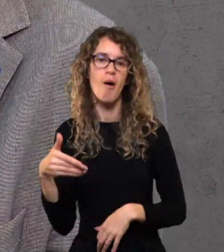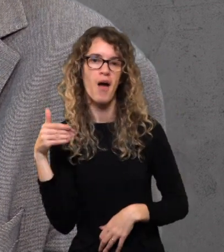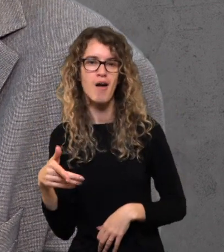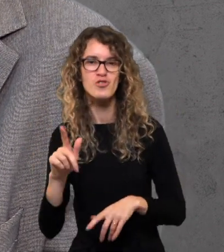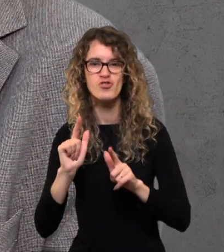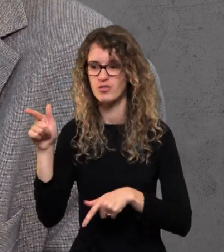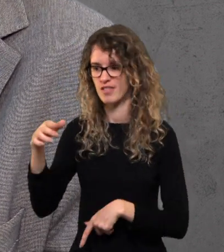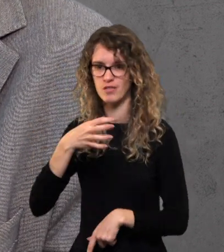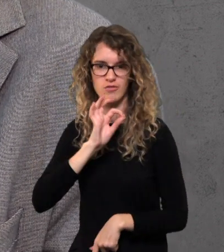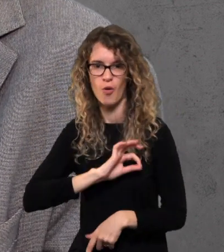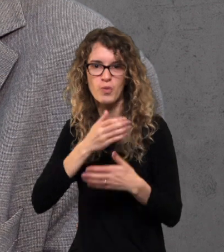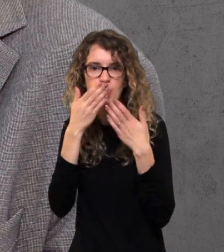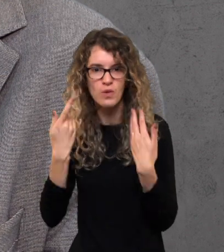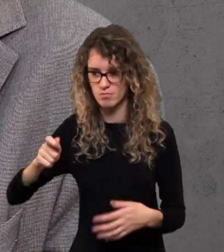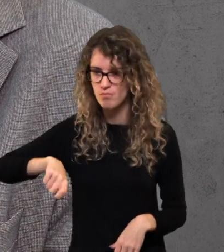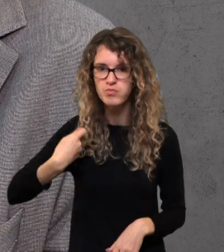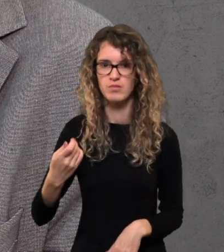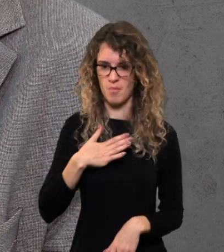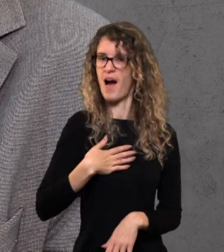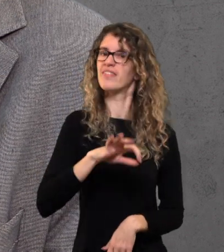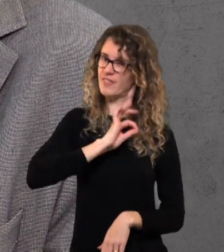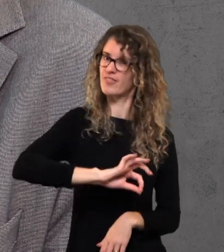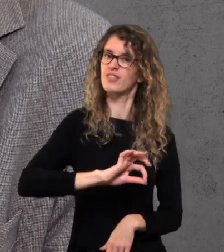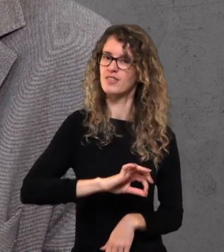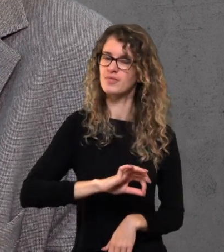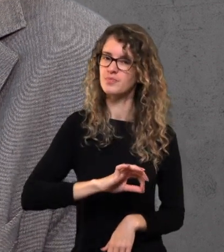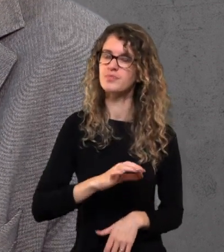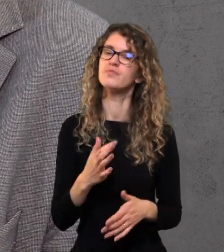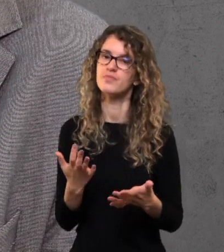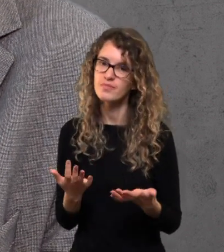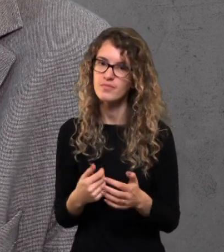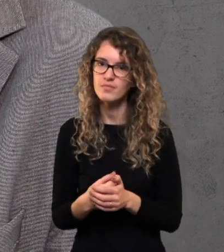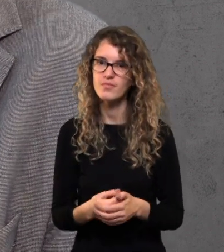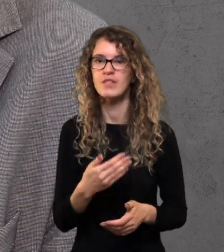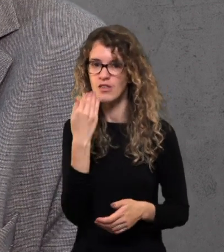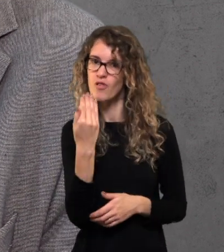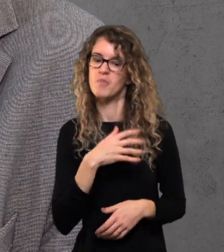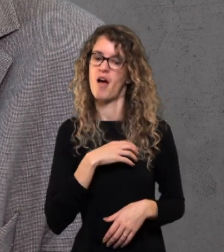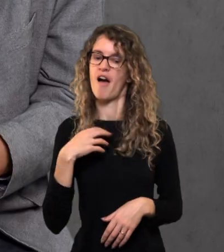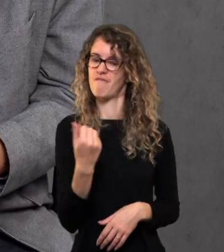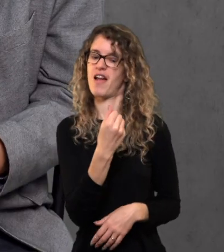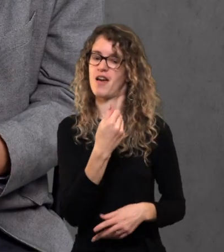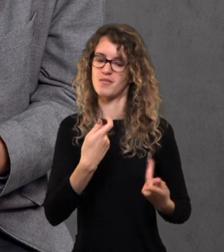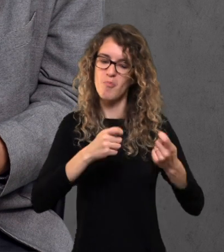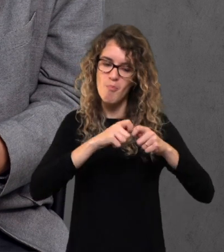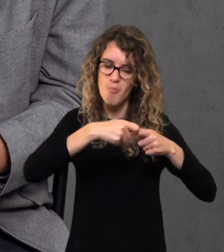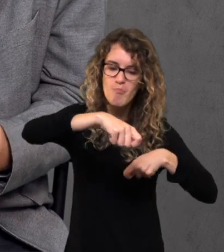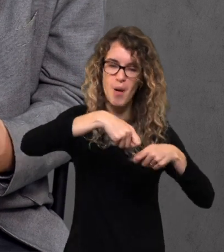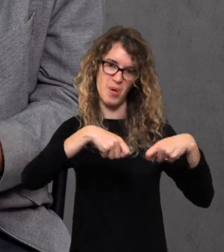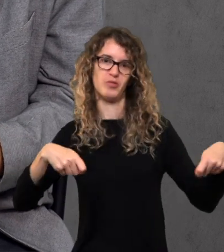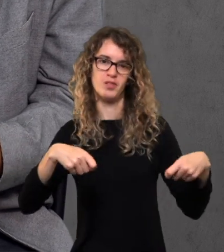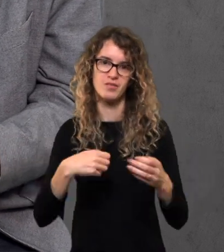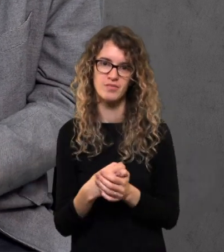daro tai, ką aš siūlau, ir dažnai netgi daro, net ne tai, kas joms yra naudinga, bet kas naudinga yra man, tam, kuris siūlytojus.